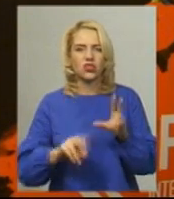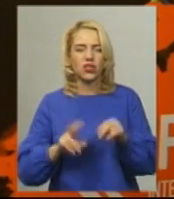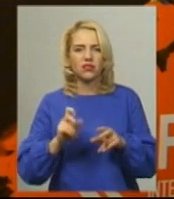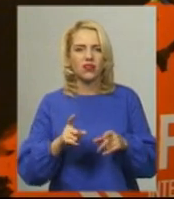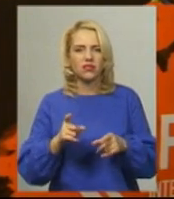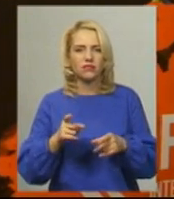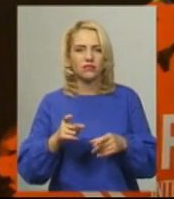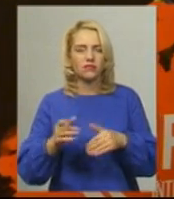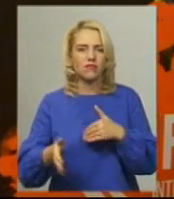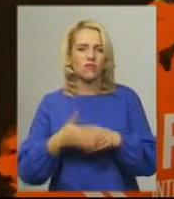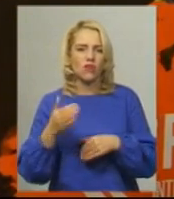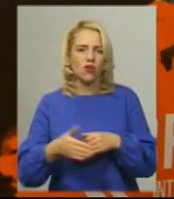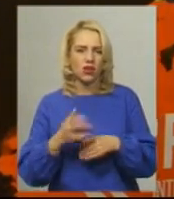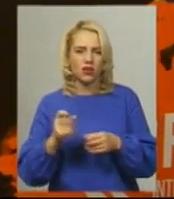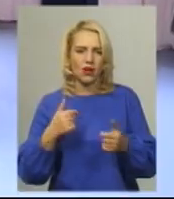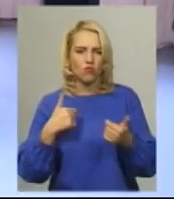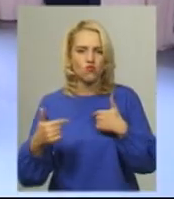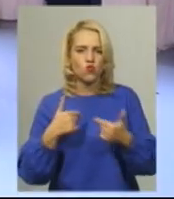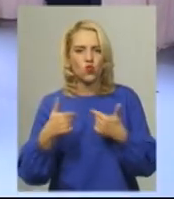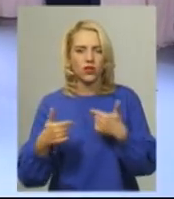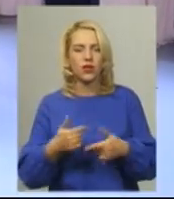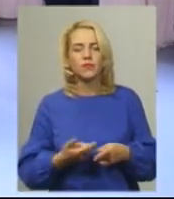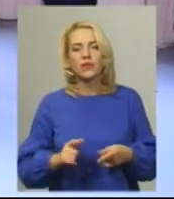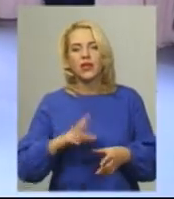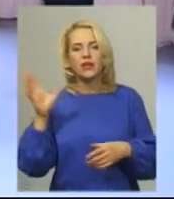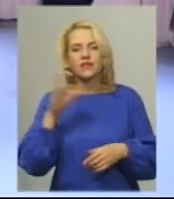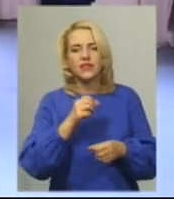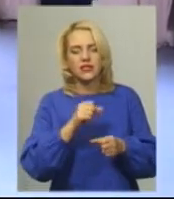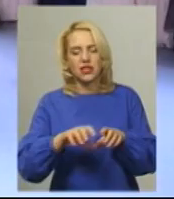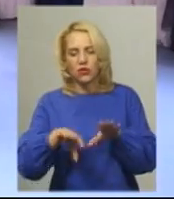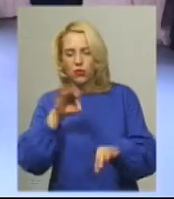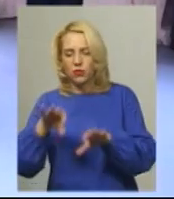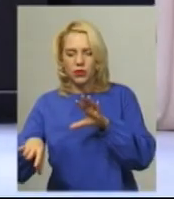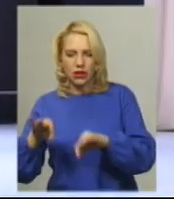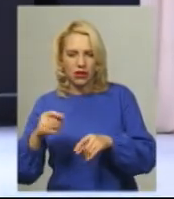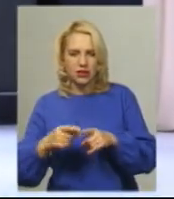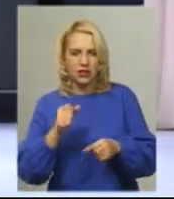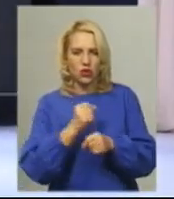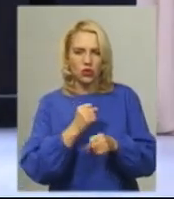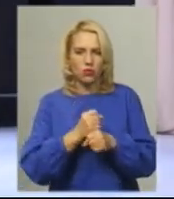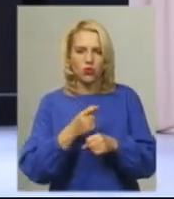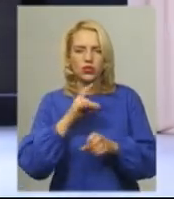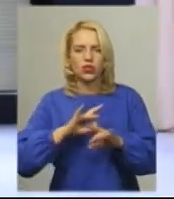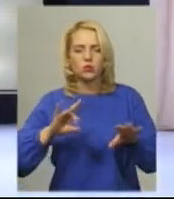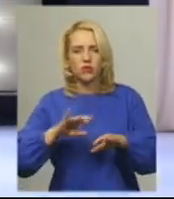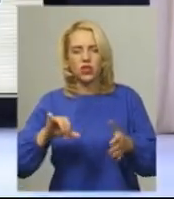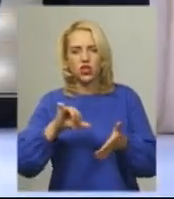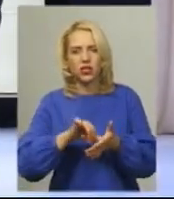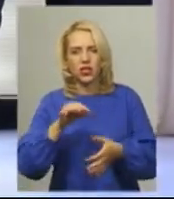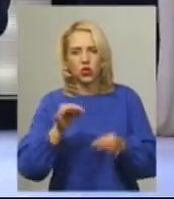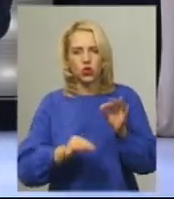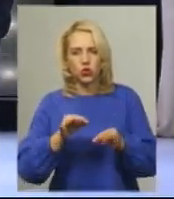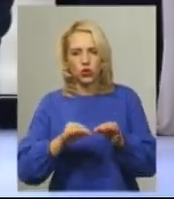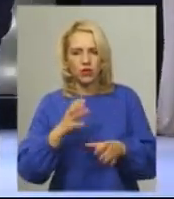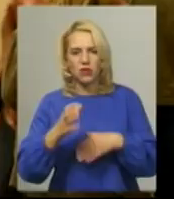але все зносить і досягає судно. Усі роботи ретельно відбиралися, розповідає член журі міжнародного кінофестивалю «Бруківка»